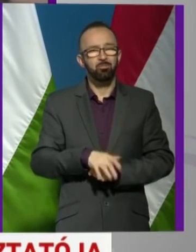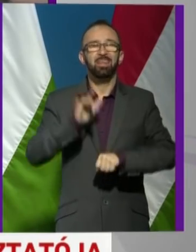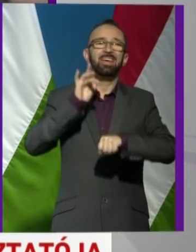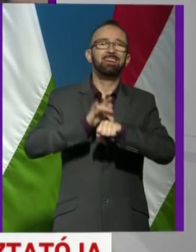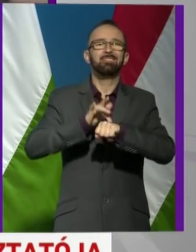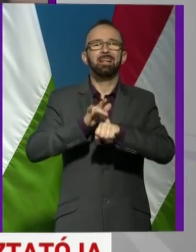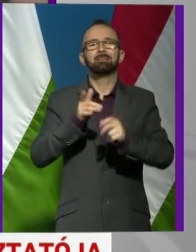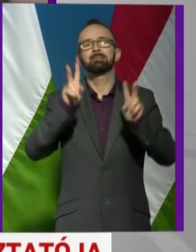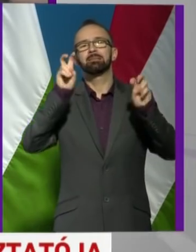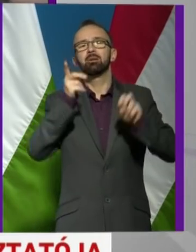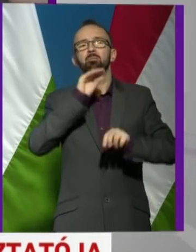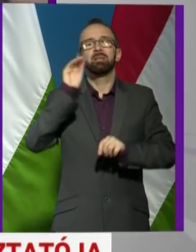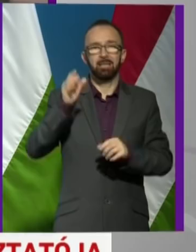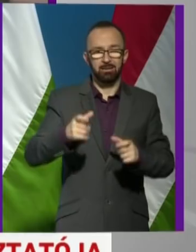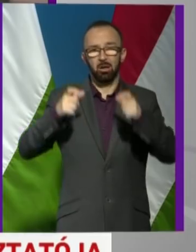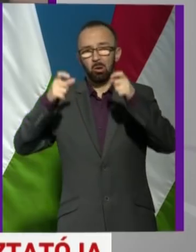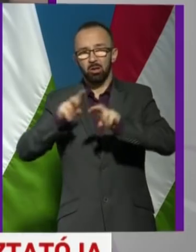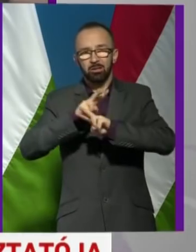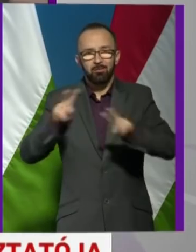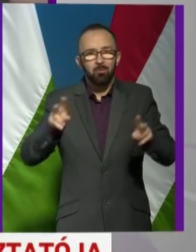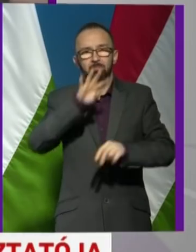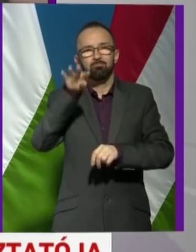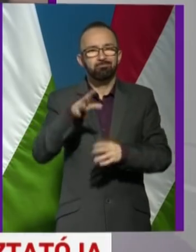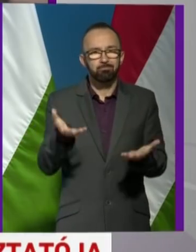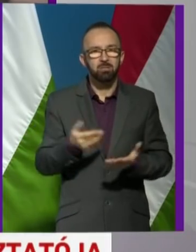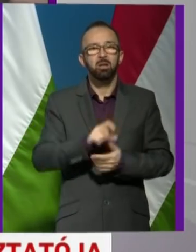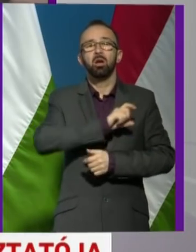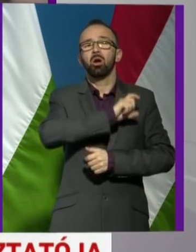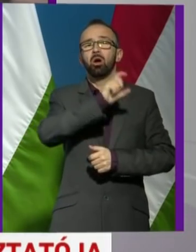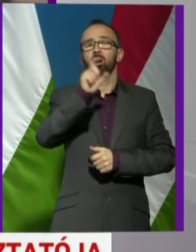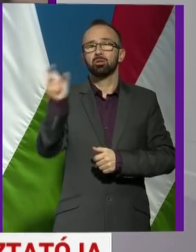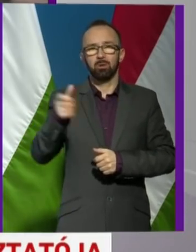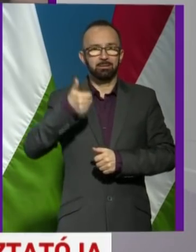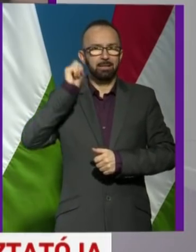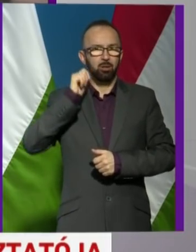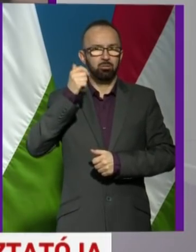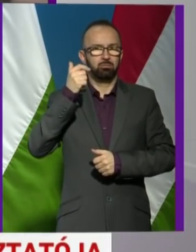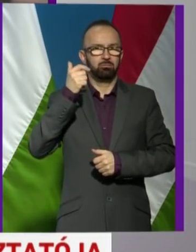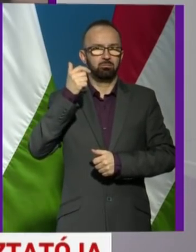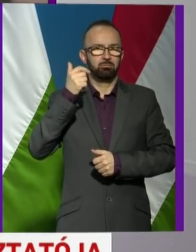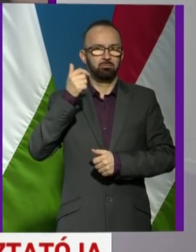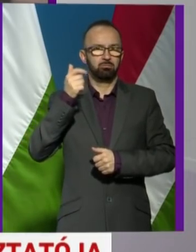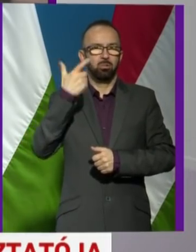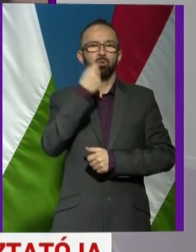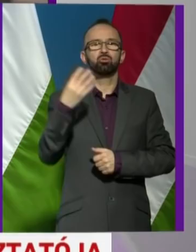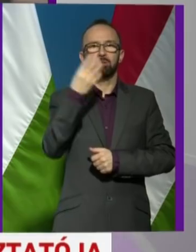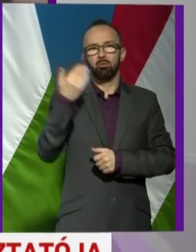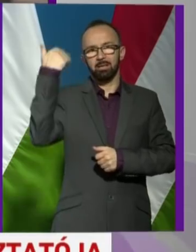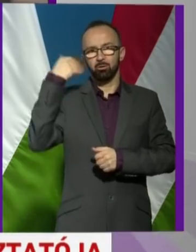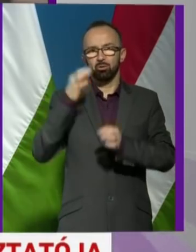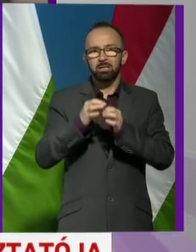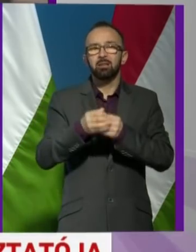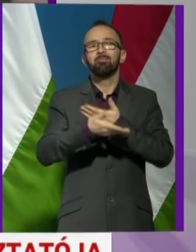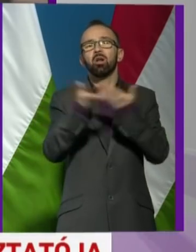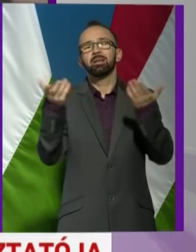hogy érintett, az mit jelent, karanténban vannak-e? Illetve azóta, ugye ez tegnap 24 órája történt, megállapítottak-e